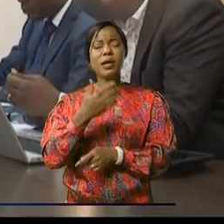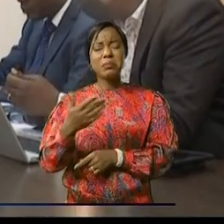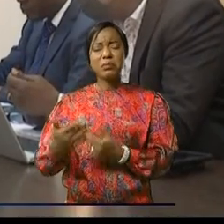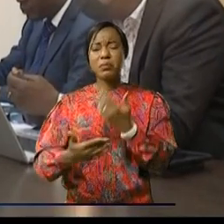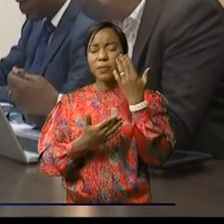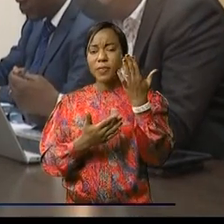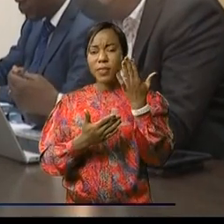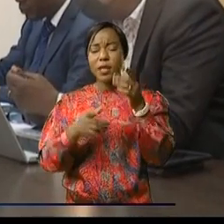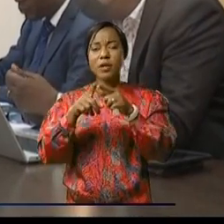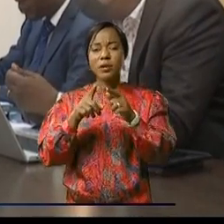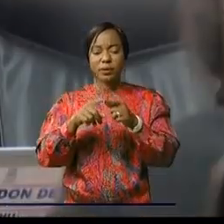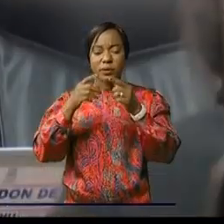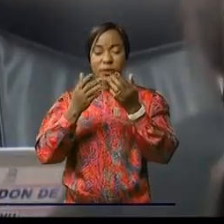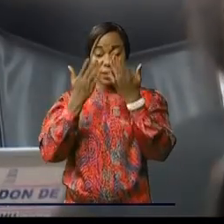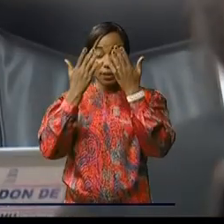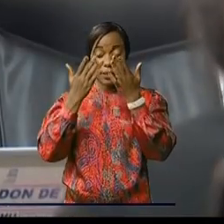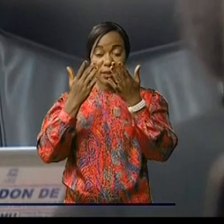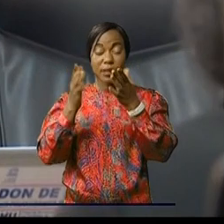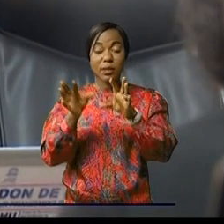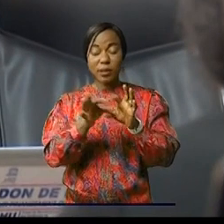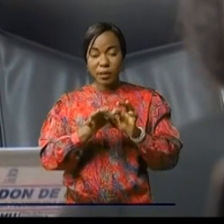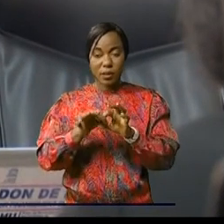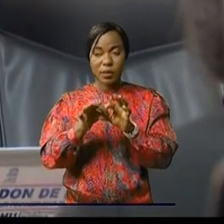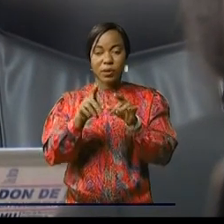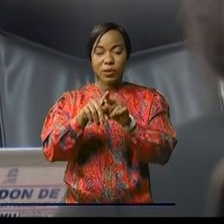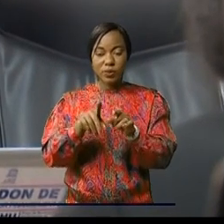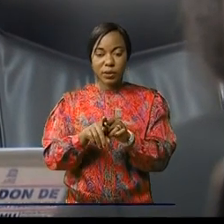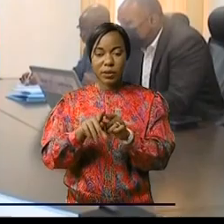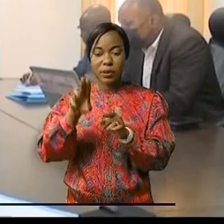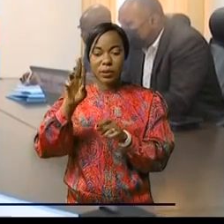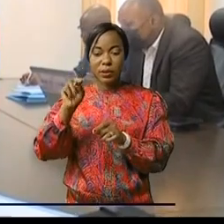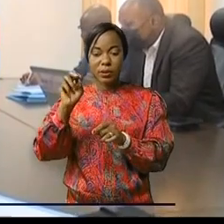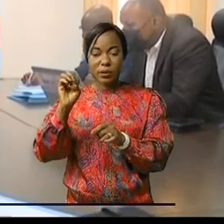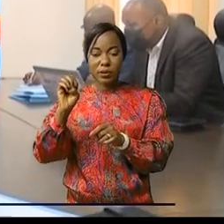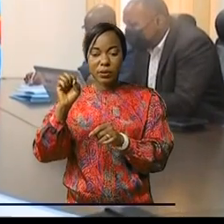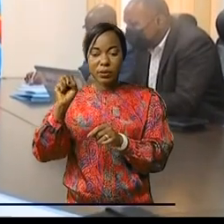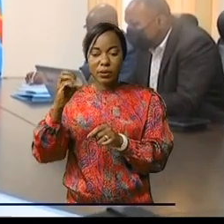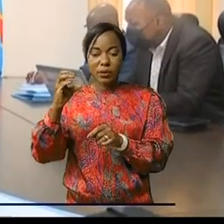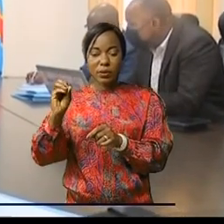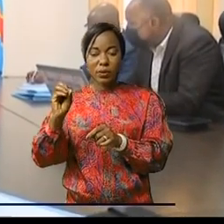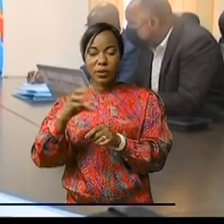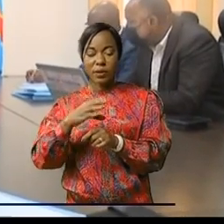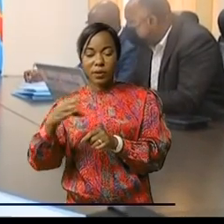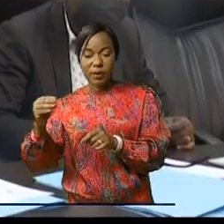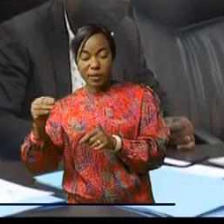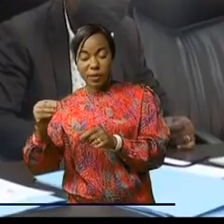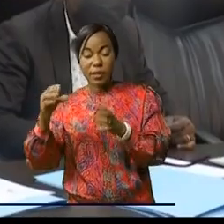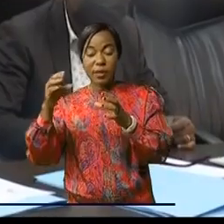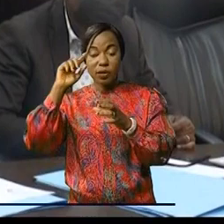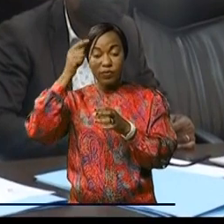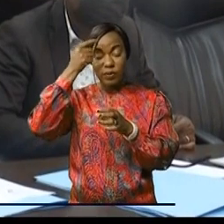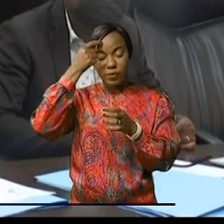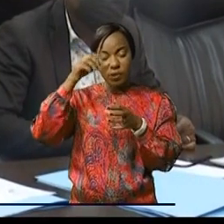de mener une étude conjointe UNESCO, SPAS et gouvernement congolais et faire bénéficier au plus grand nombre des jeunes une